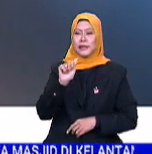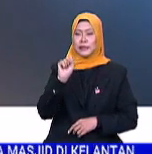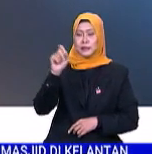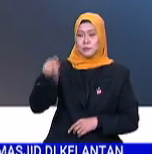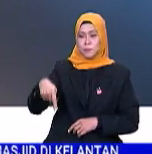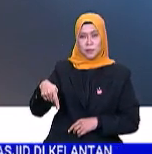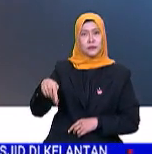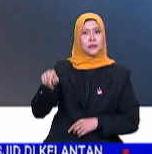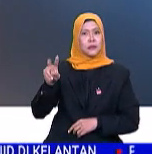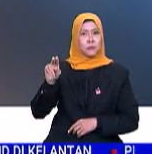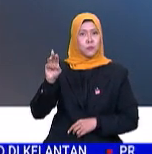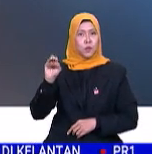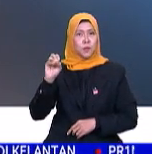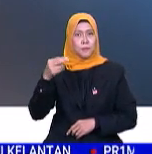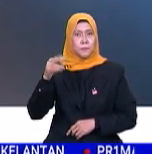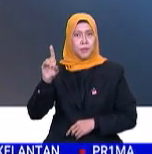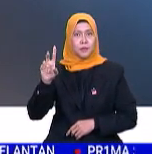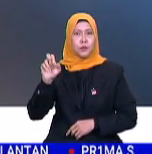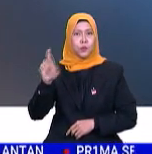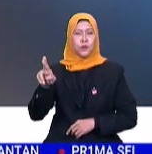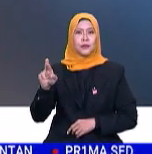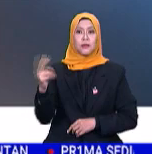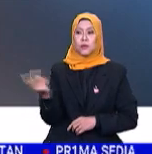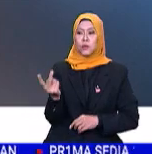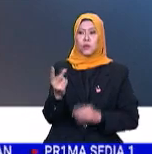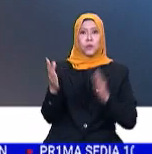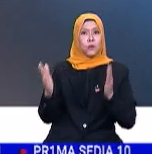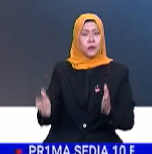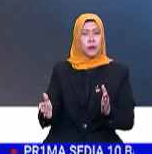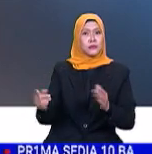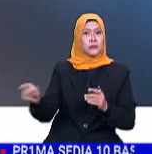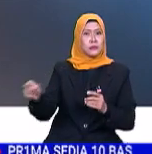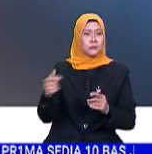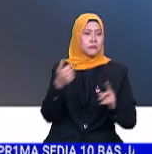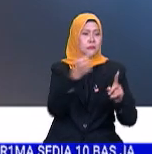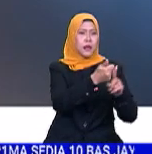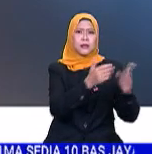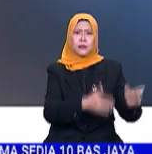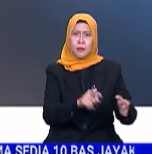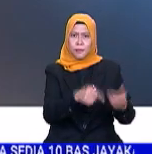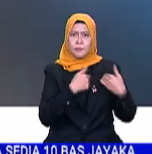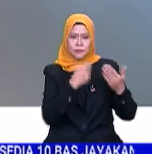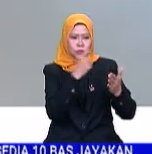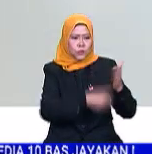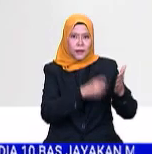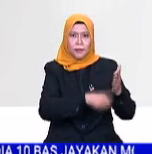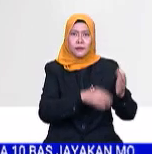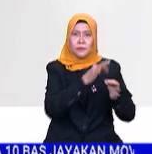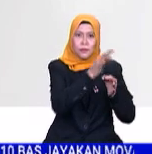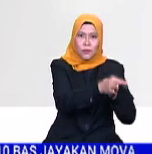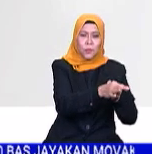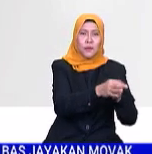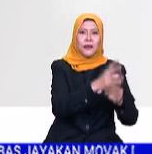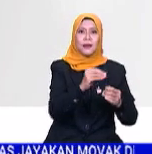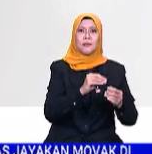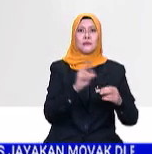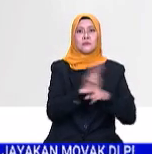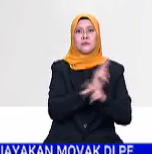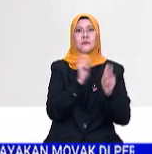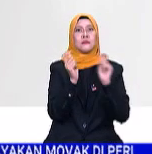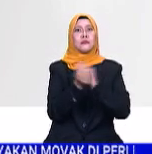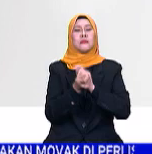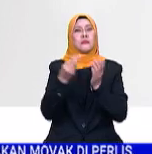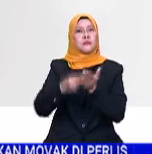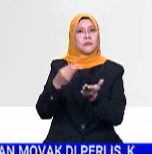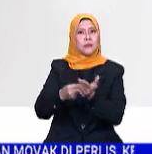Zaini Muhammad Nur, kedua-dua suspek mendakwa mangsa mempunyai tunggakan cukai syarikat dan terlibat dengan kes penggubahan